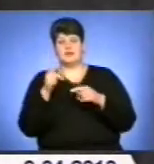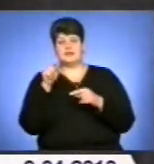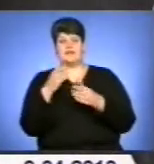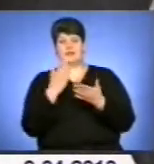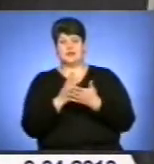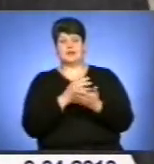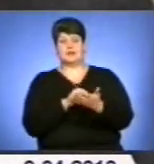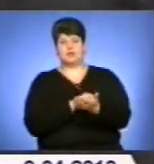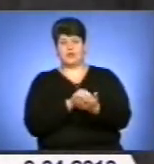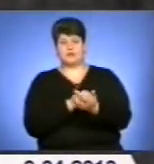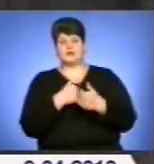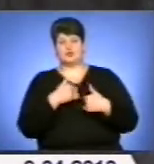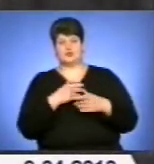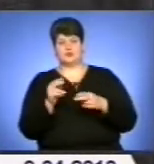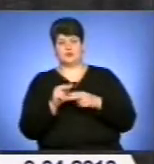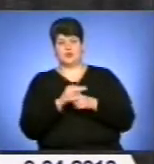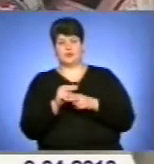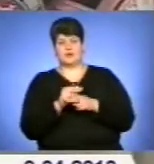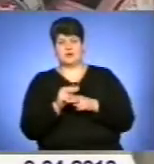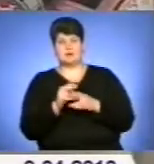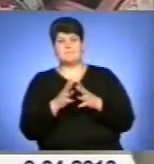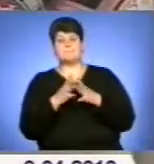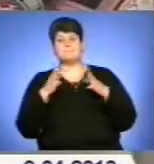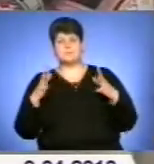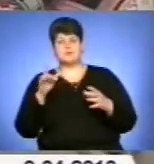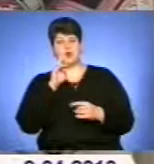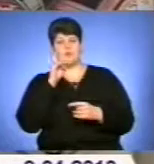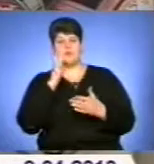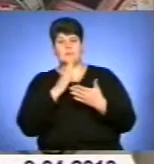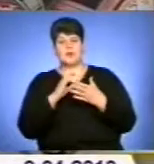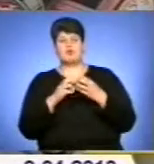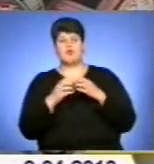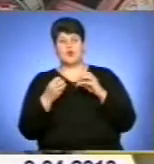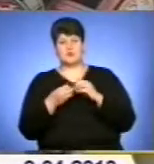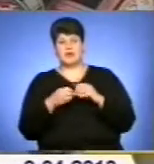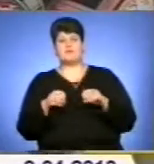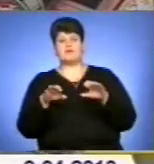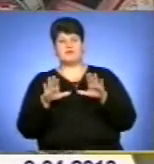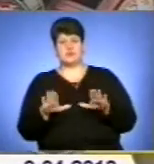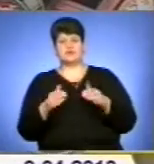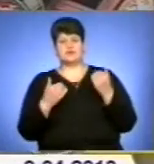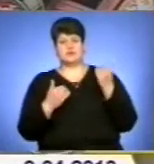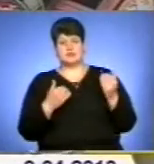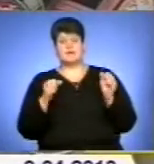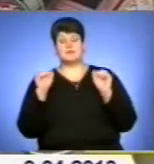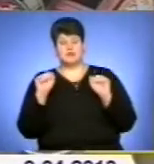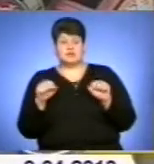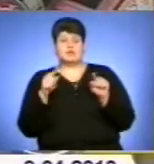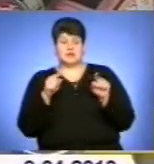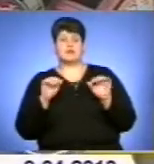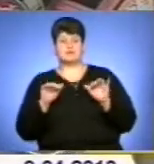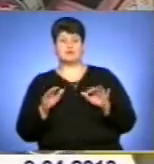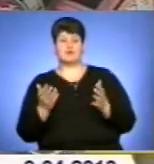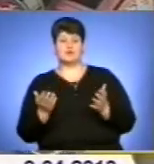стати на шлях виправлення. Більшість молоді мають деякі проблеми і вирішують їх, можливо, таким способом.